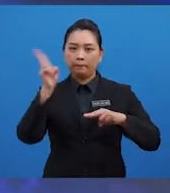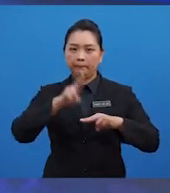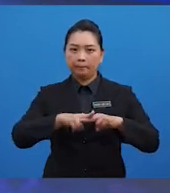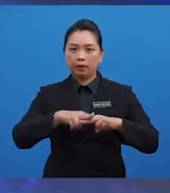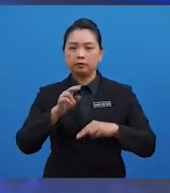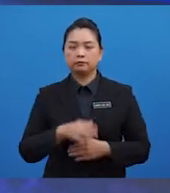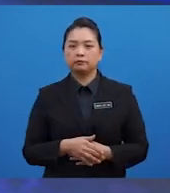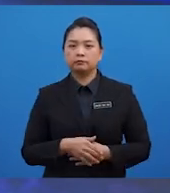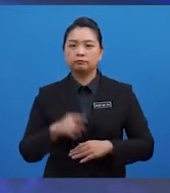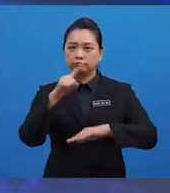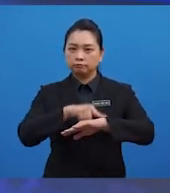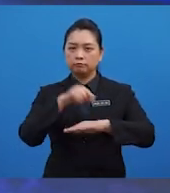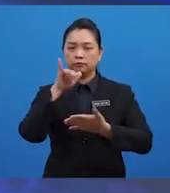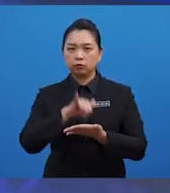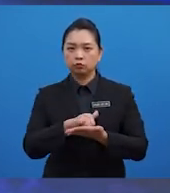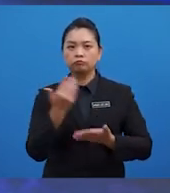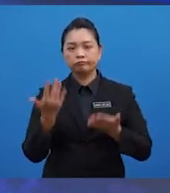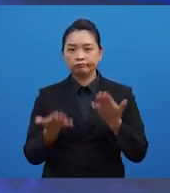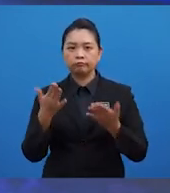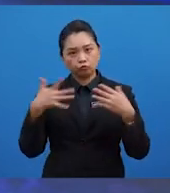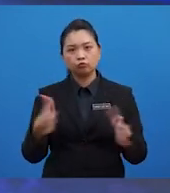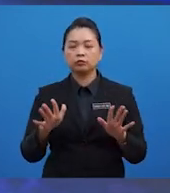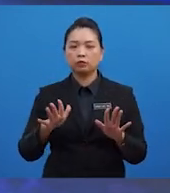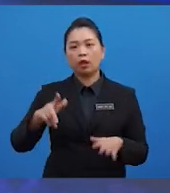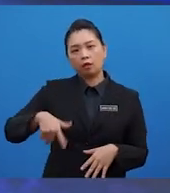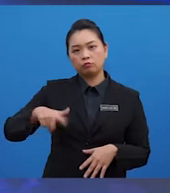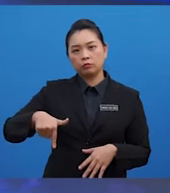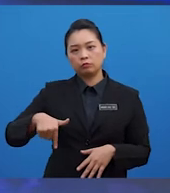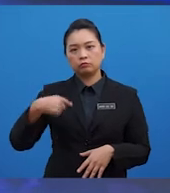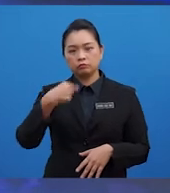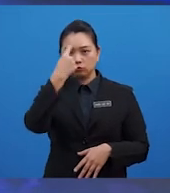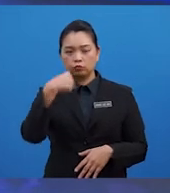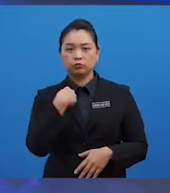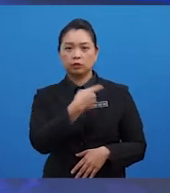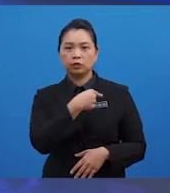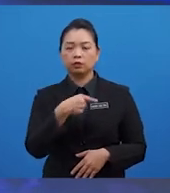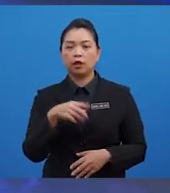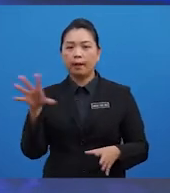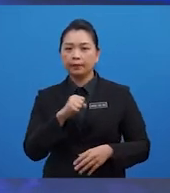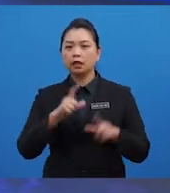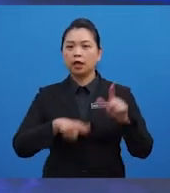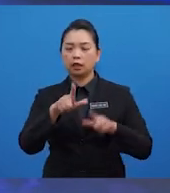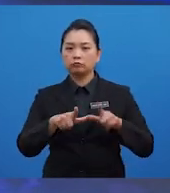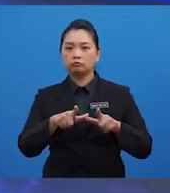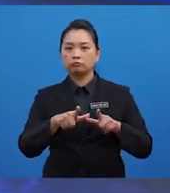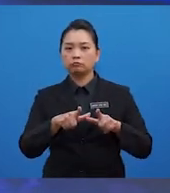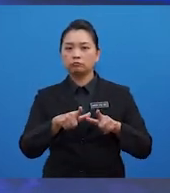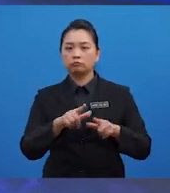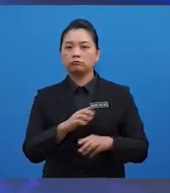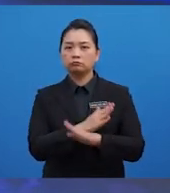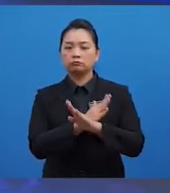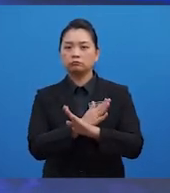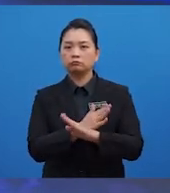pula. Ketika itu mungkin sudah terlewat untuk kita semua mengambil langkah pencegahan